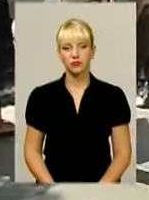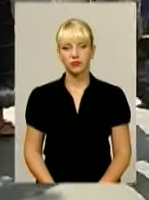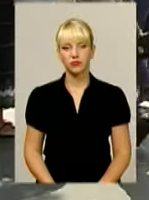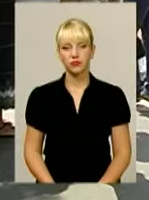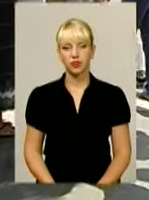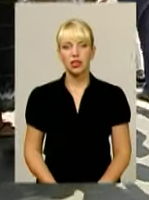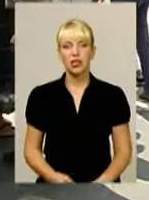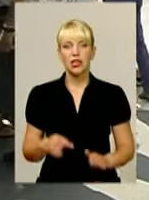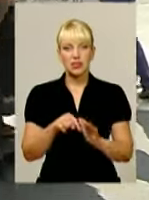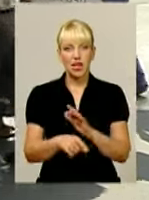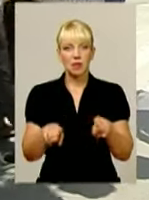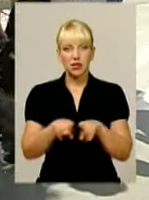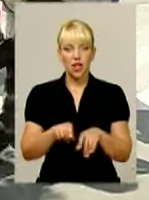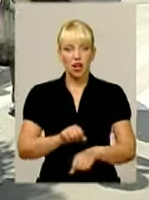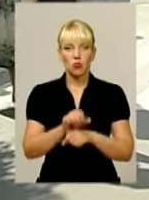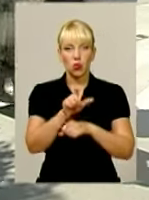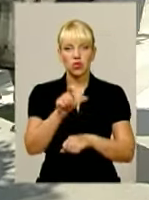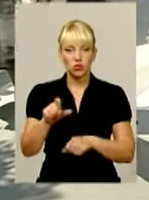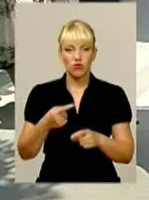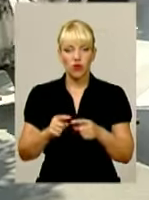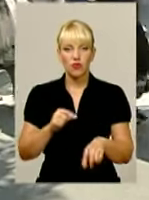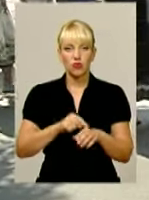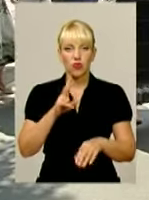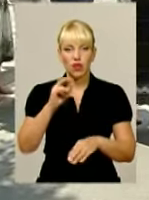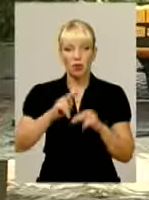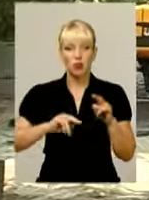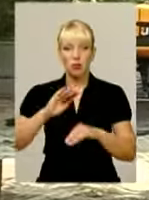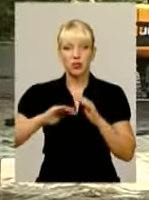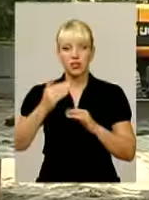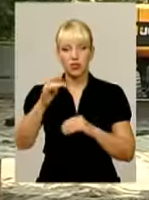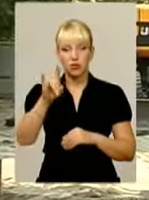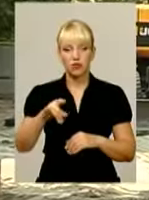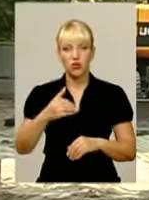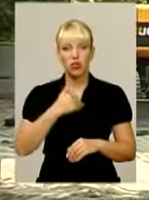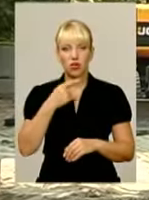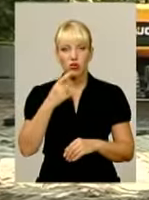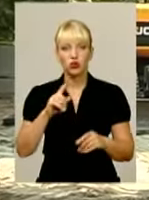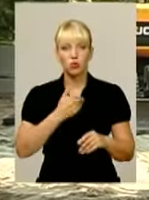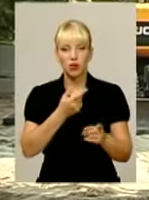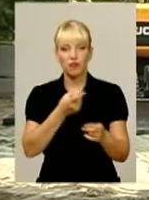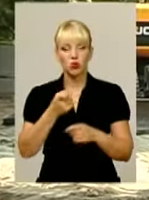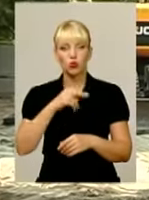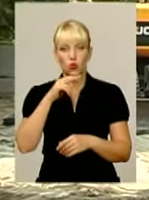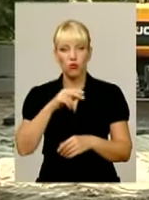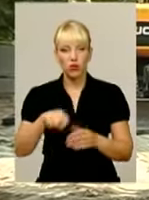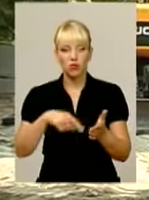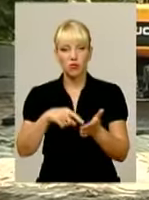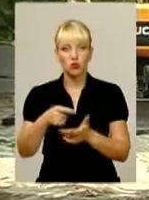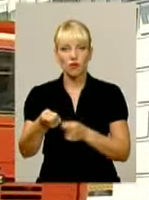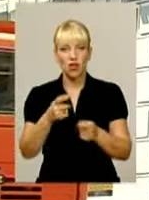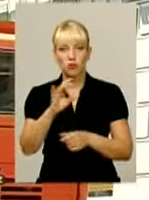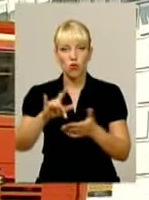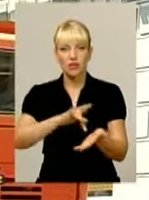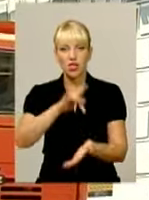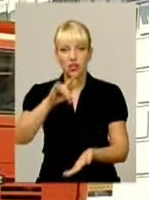Саме так протестувальники відреагували на будівництво під їхніми вікнами. Кажуть, хочуть привернути увагу міської влади, бо у центрі міста